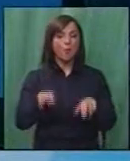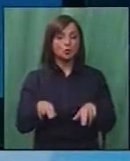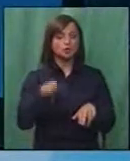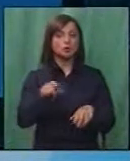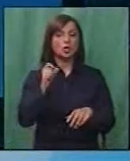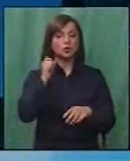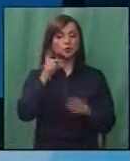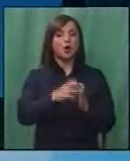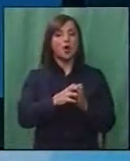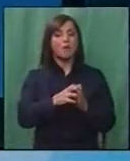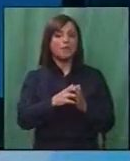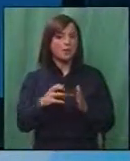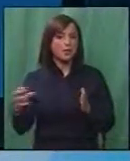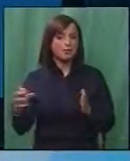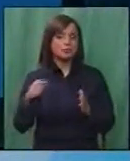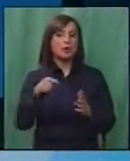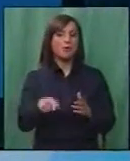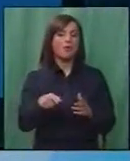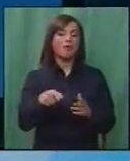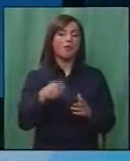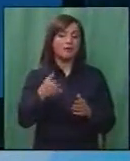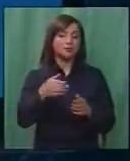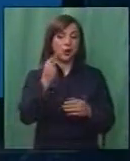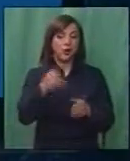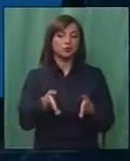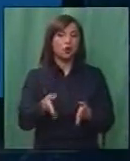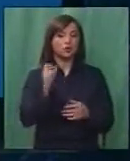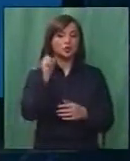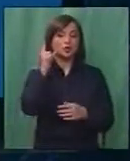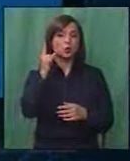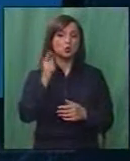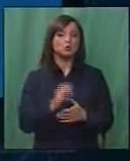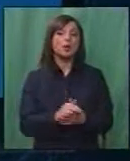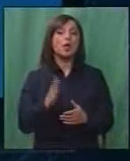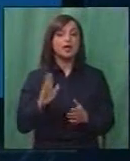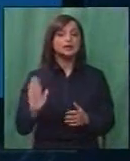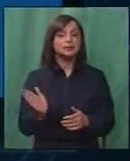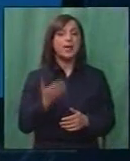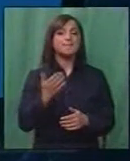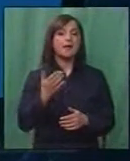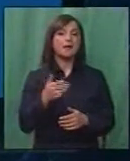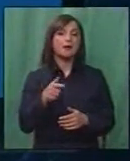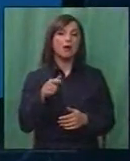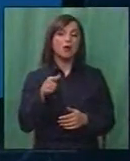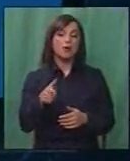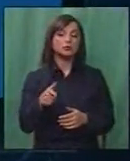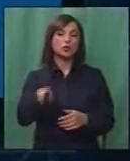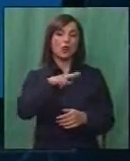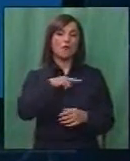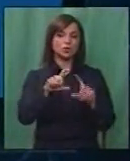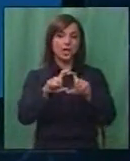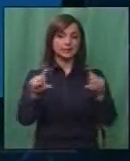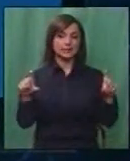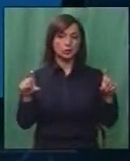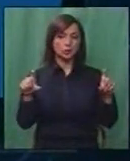случуват тоа што се случи, сепак од надлежните